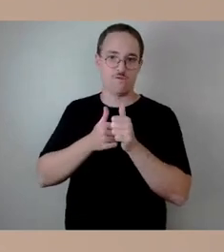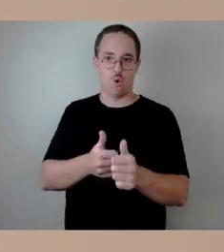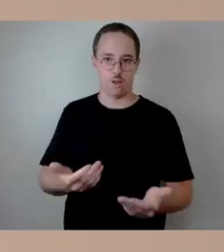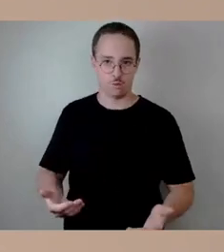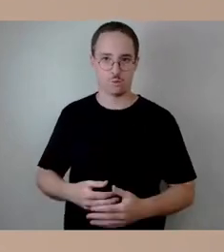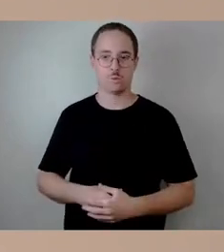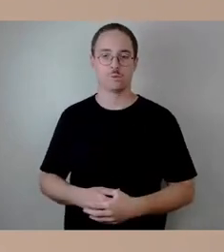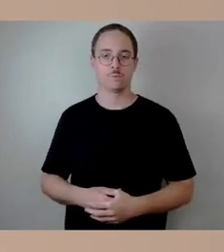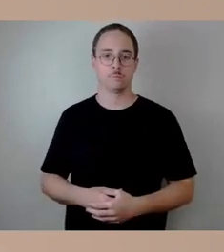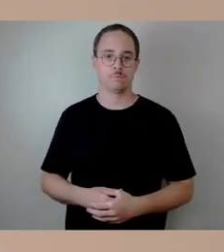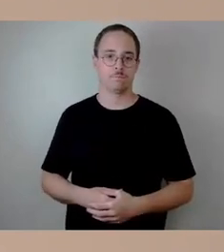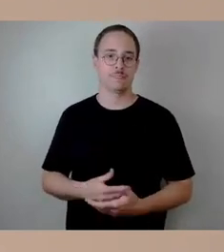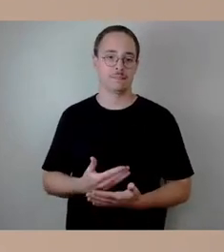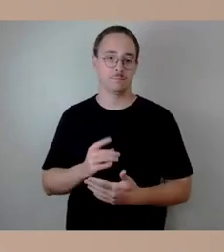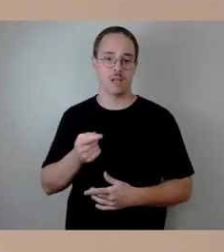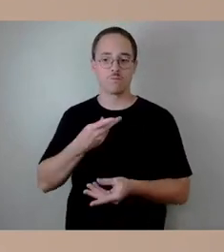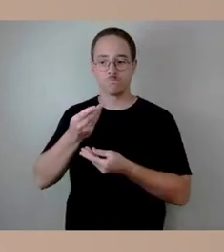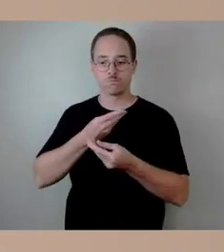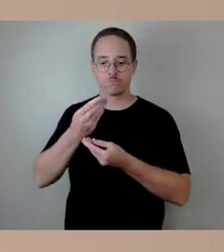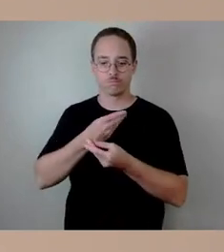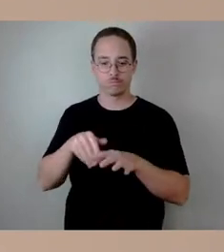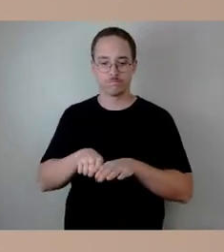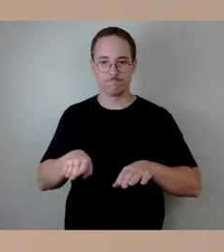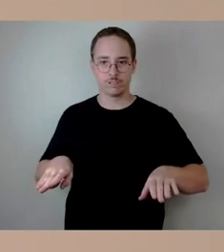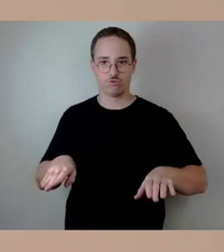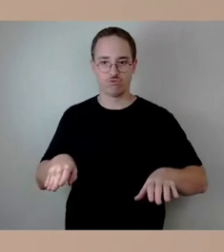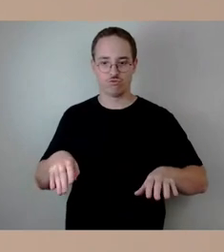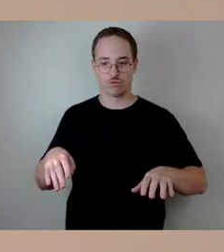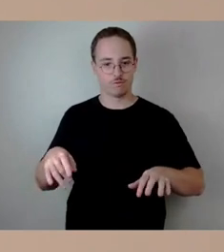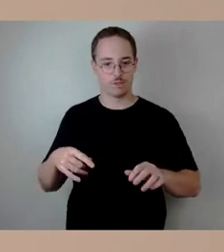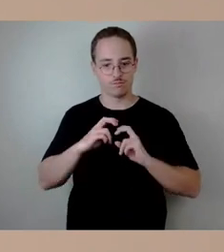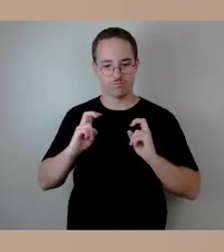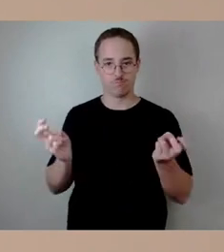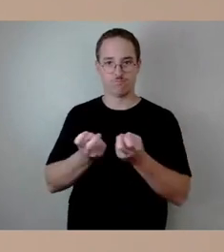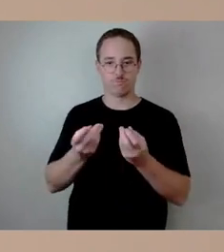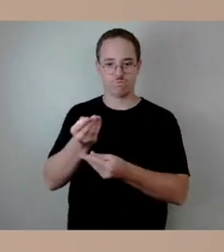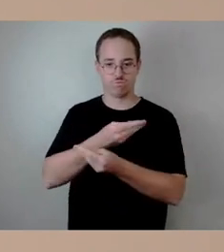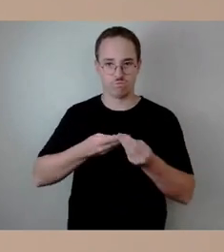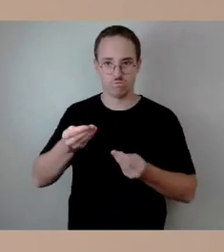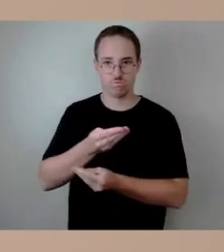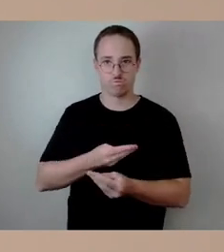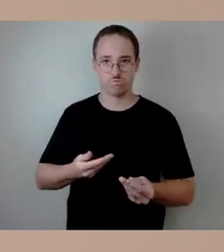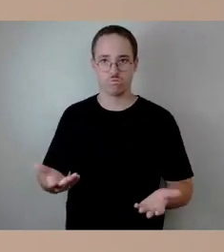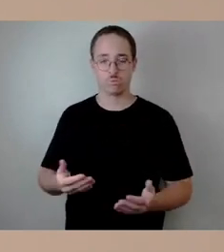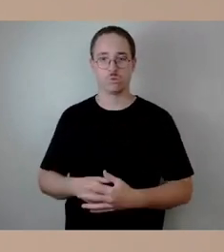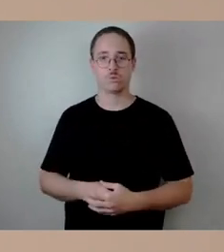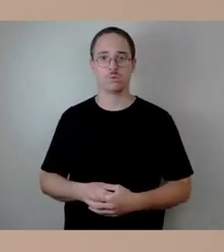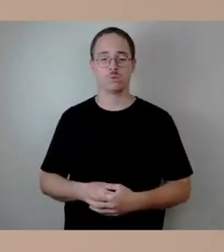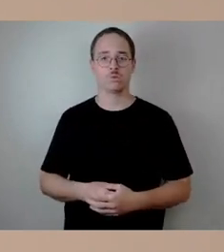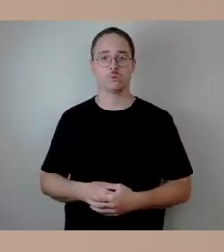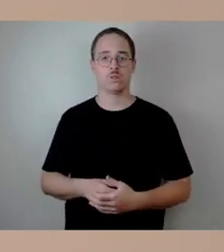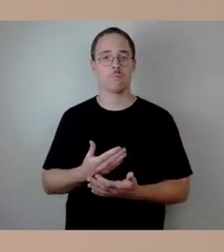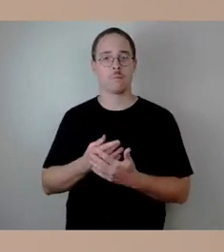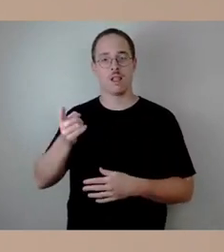auch Gespräche an meinem Tisch stattgefunden, zumal ja die Deutsche Bahn ja auch vorhat, den Haltepunkt Industriegelände